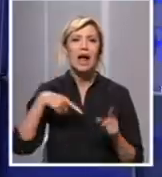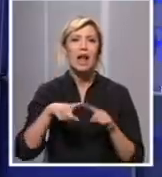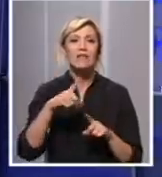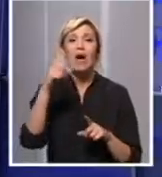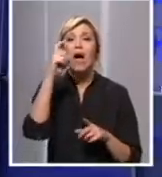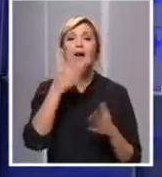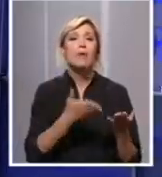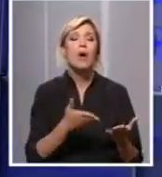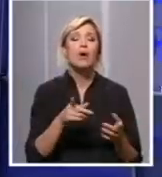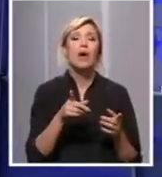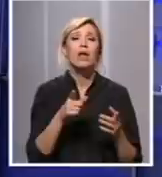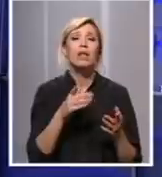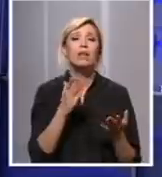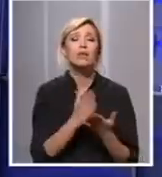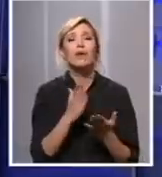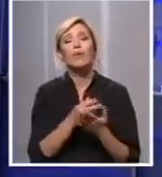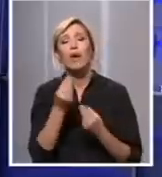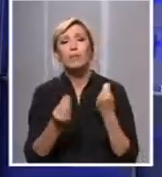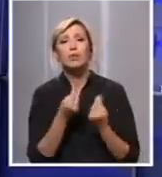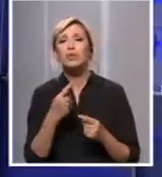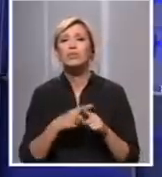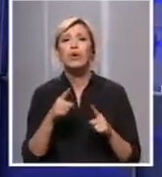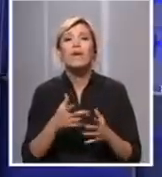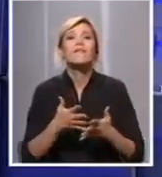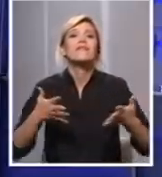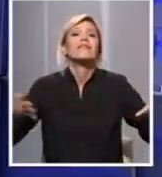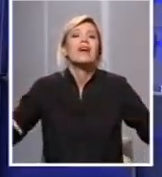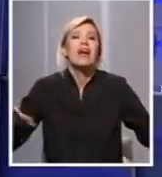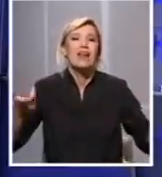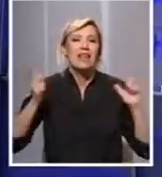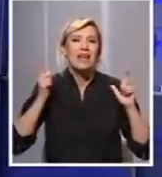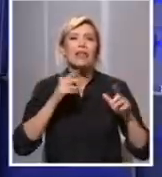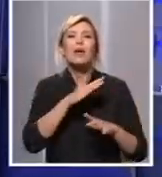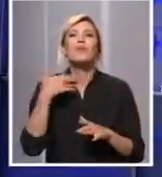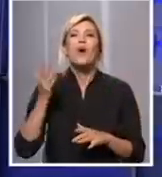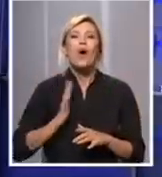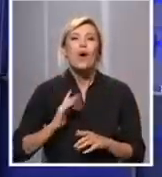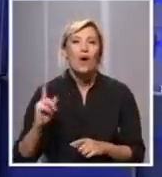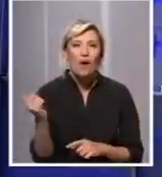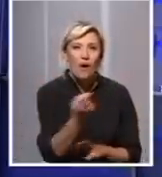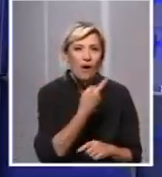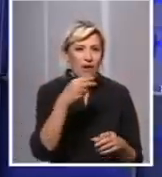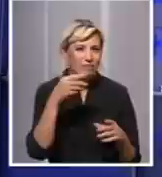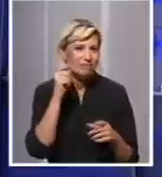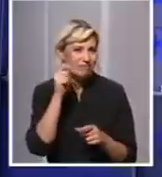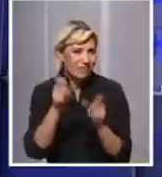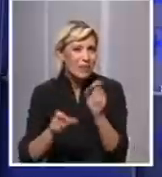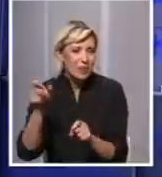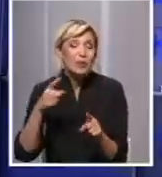isticali više puta zato što je naš najveći grad, najveća gustina smeštaja i zbog toga je najveći